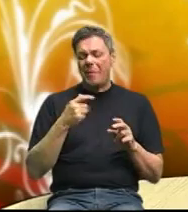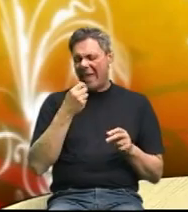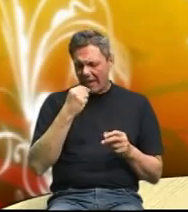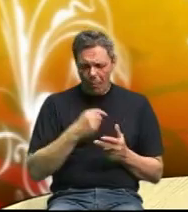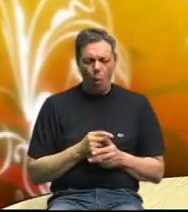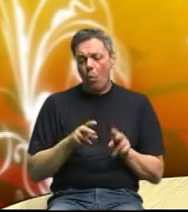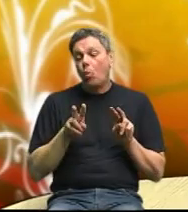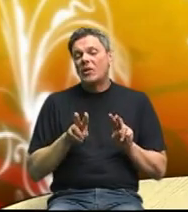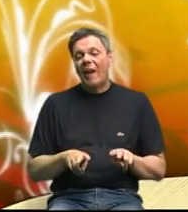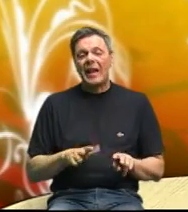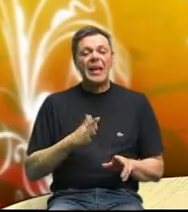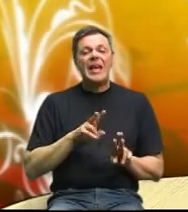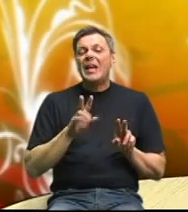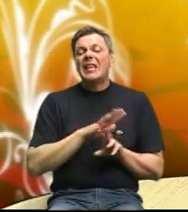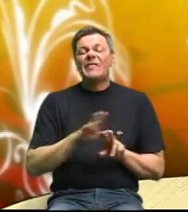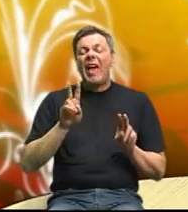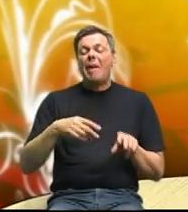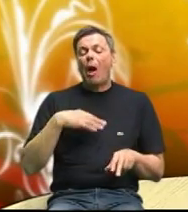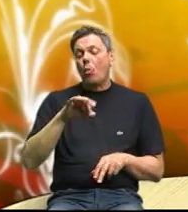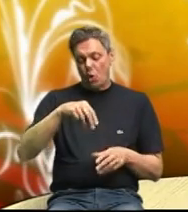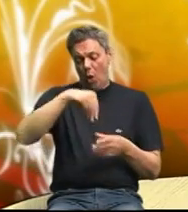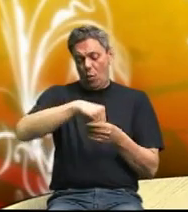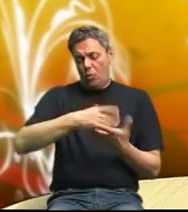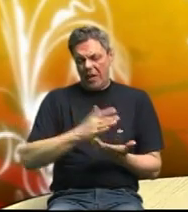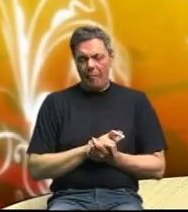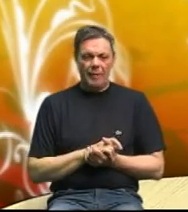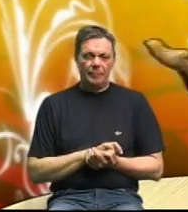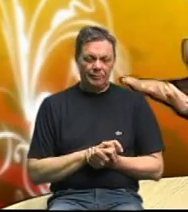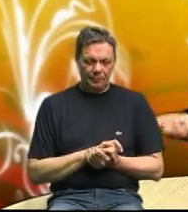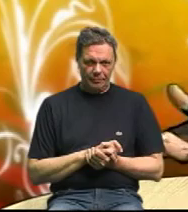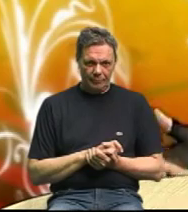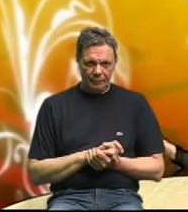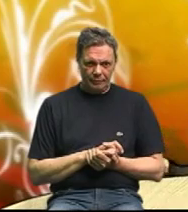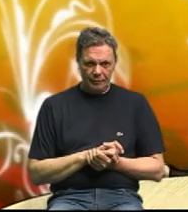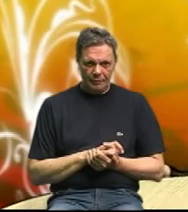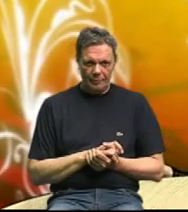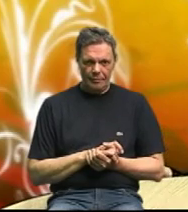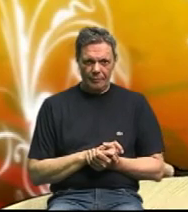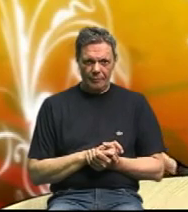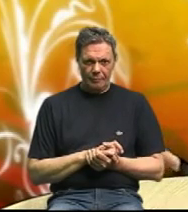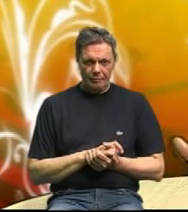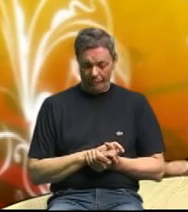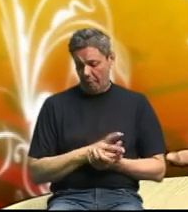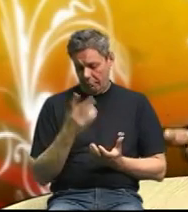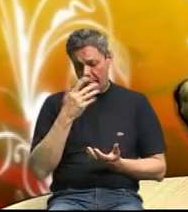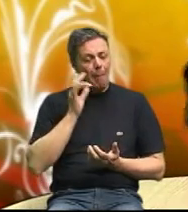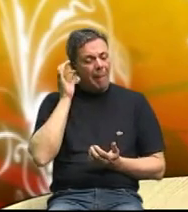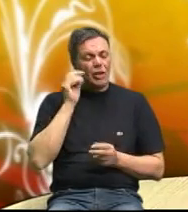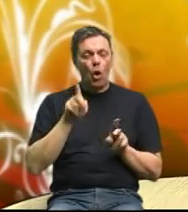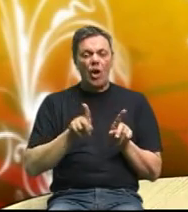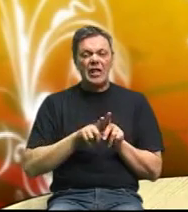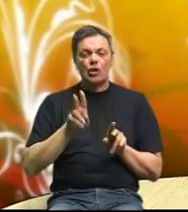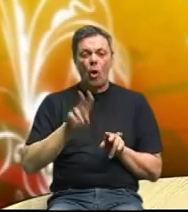spominali te konzervance sve imaju soli je li tako i krust ima soli čak i mesa imaju soli jer su